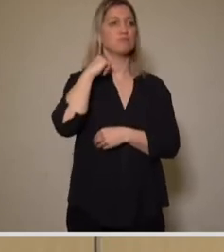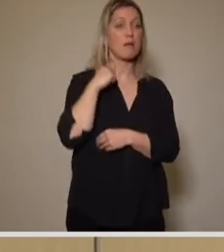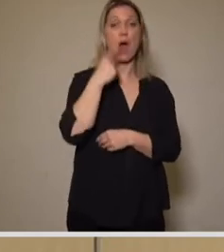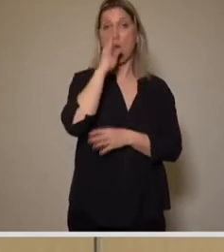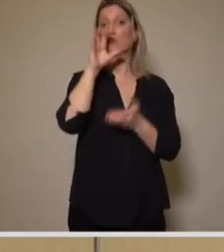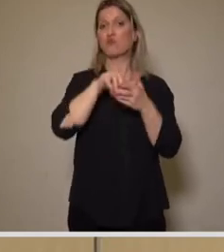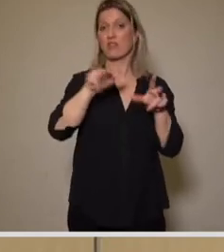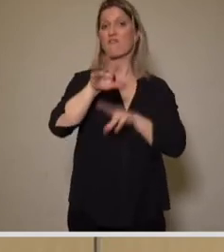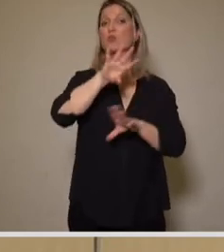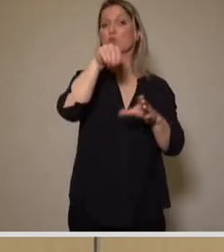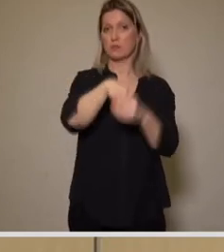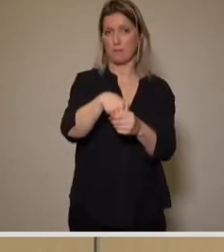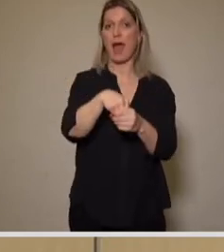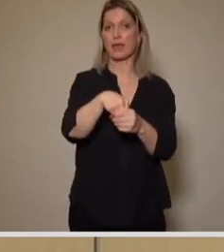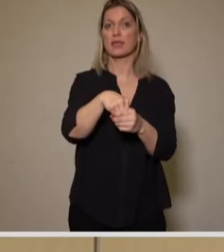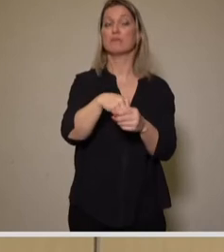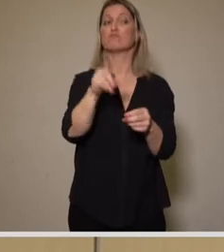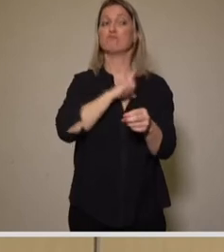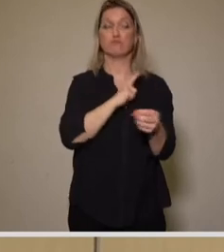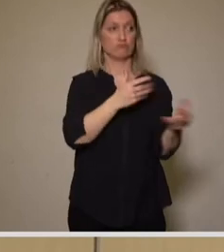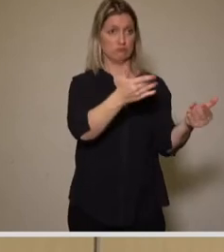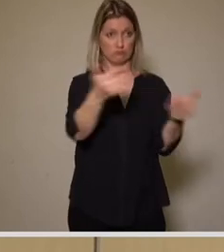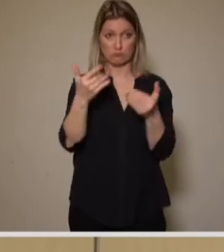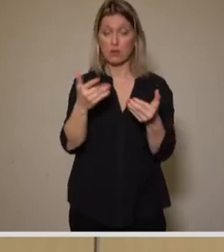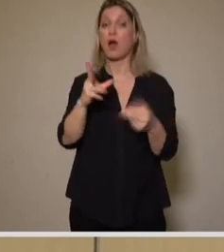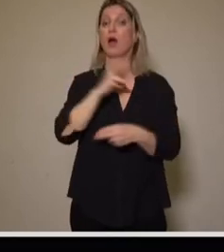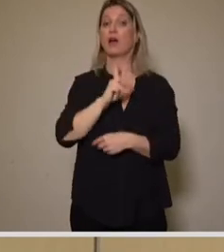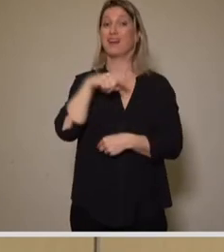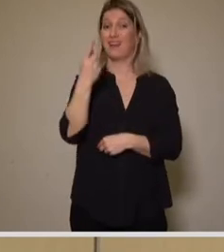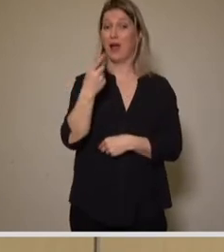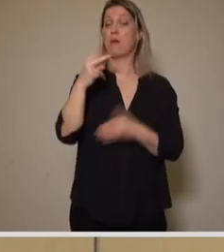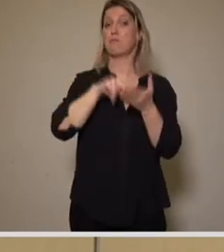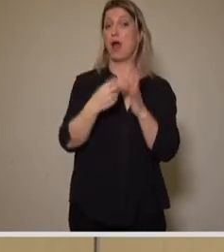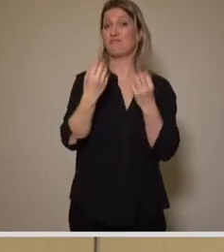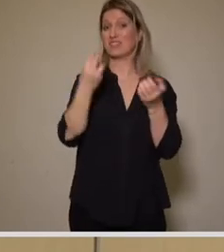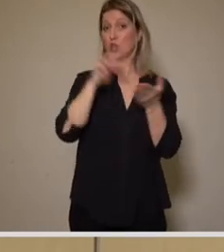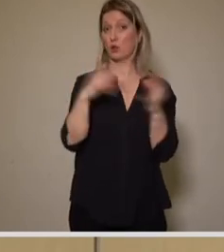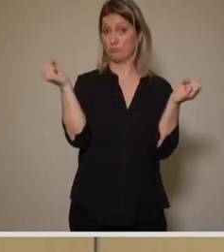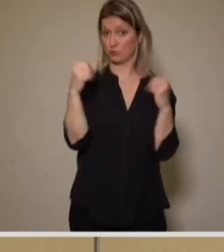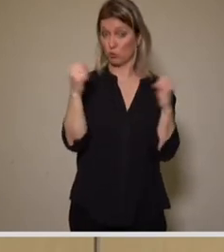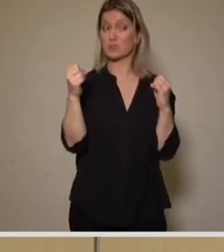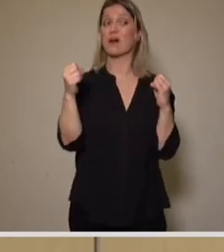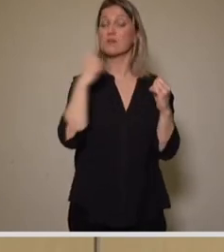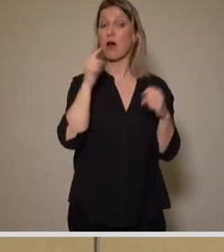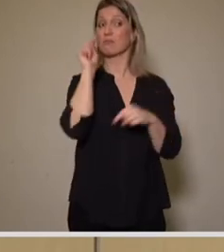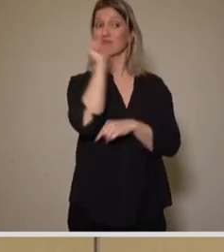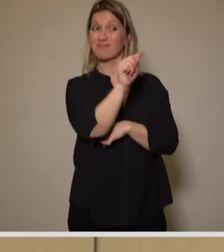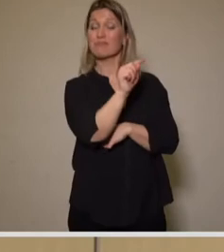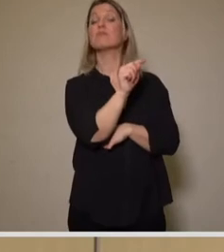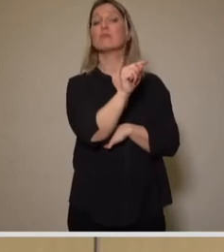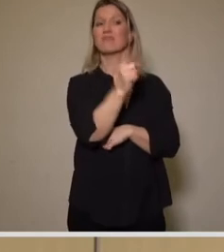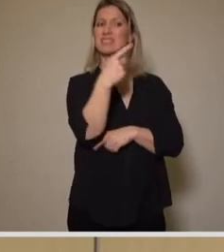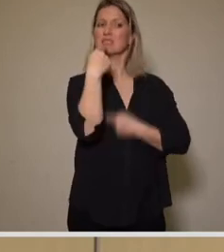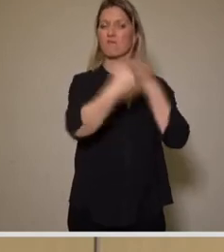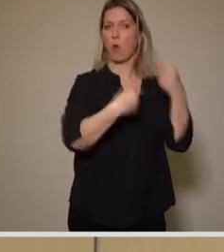geben. Und erst dann, infolge eines Planfeststellungsbeschlusses, wird die Zulassung des Vorhabens im Hinblick